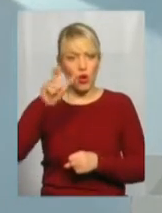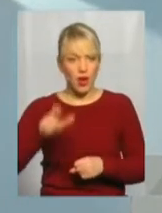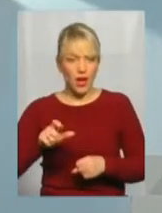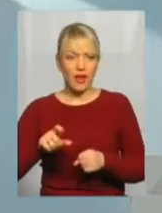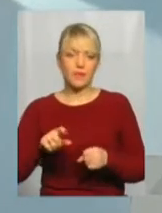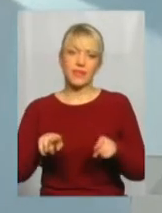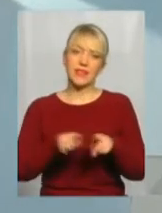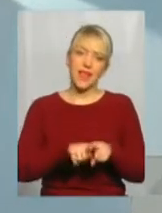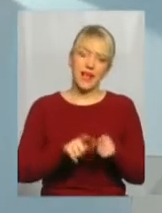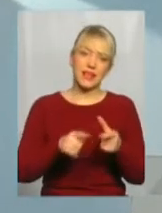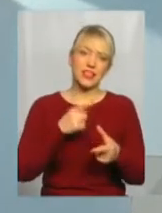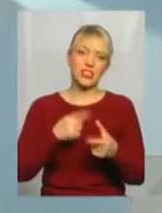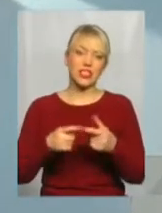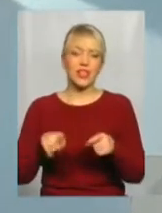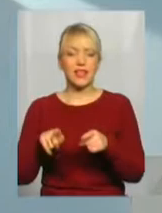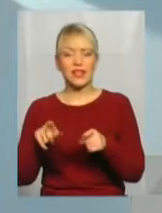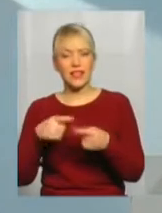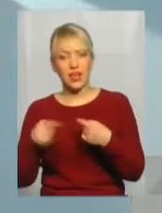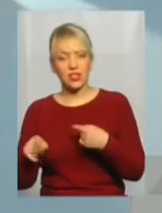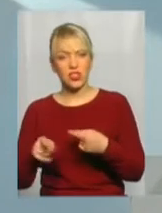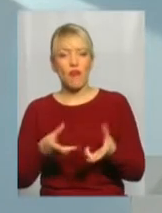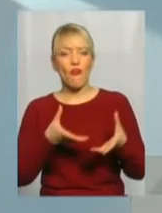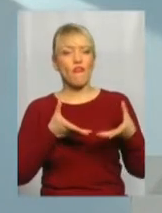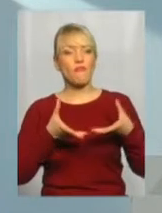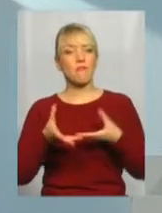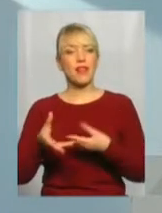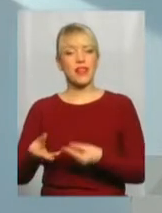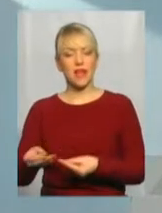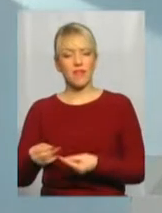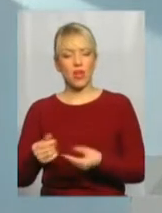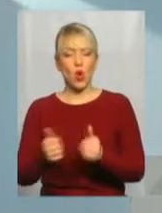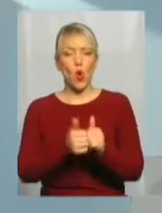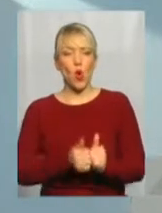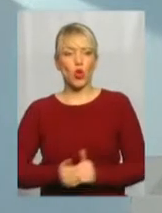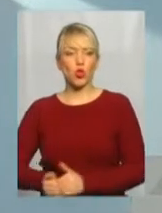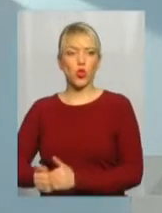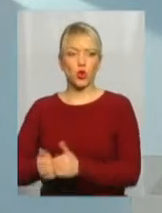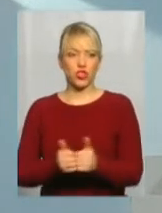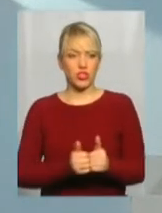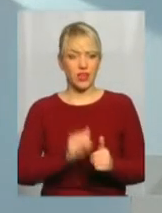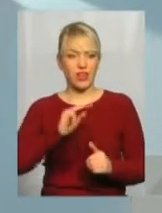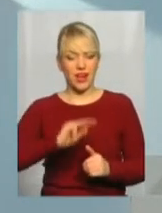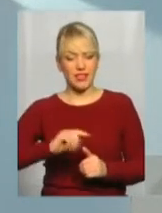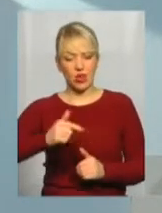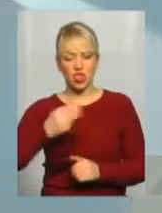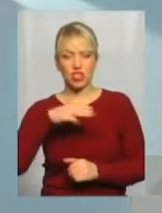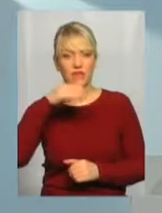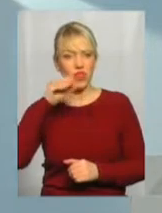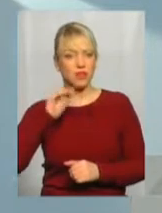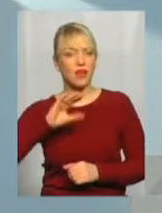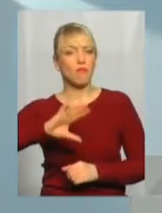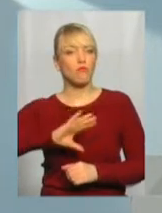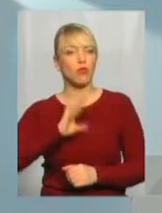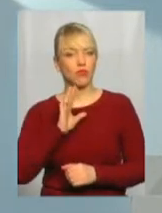вплив оточення на Тараса Шевченка таки був. Тут я знову ще